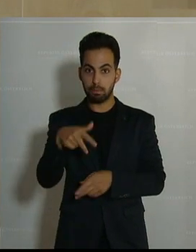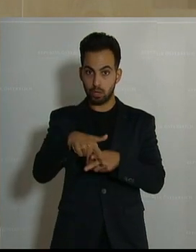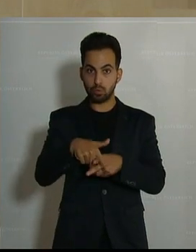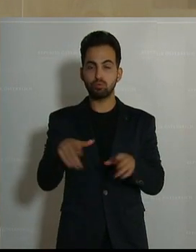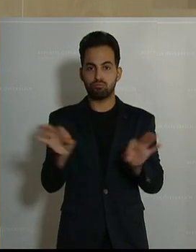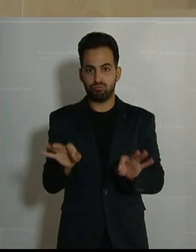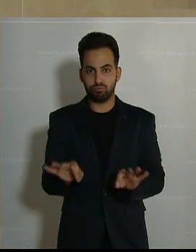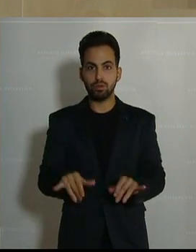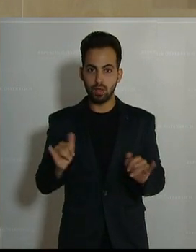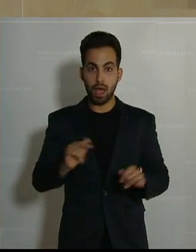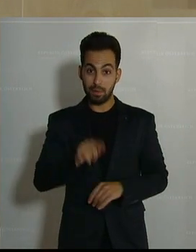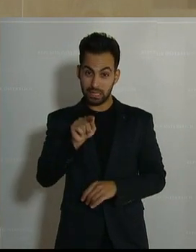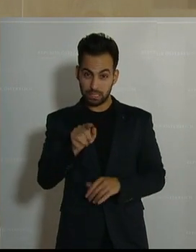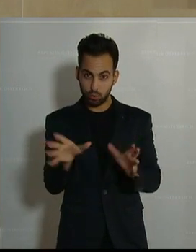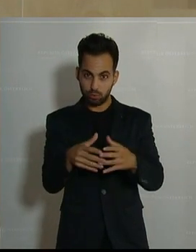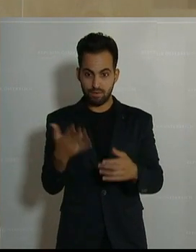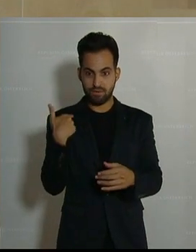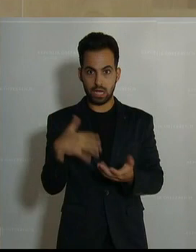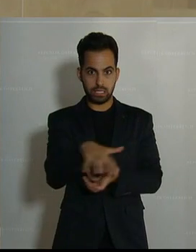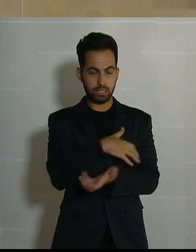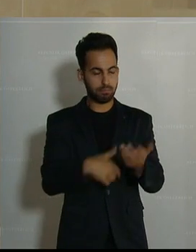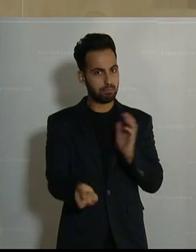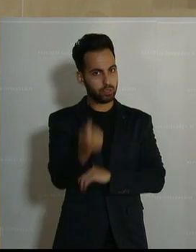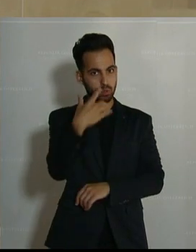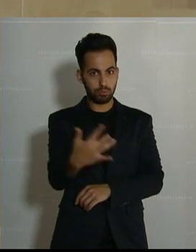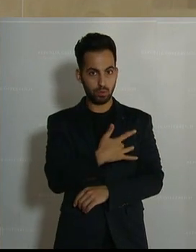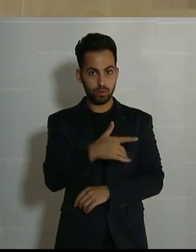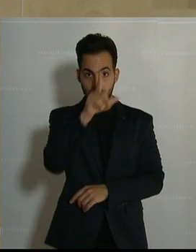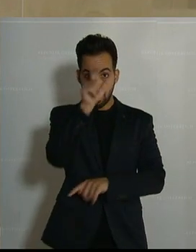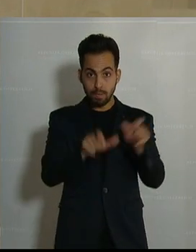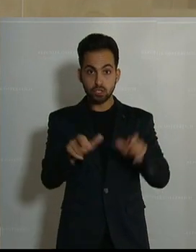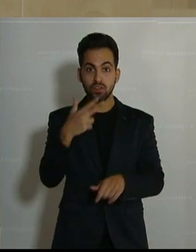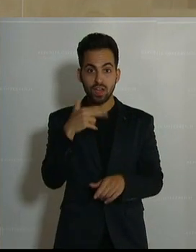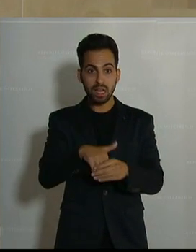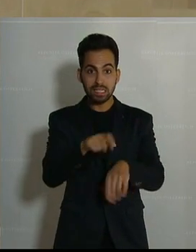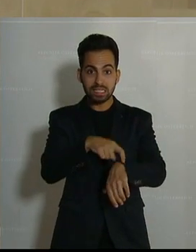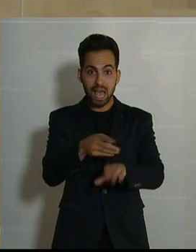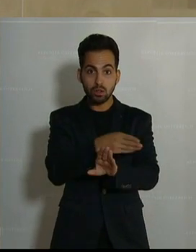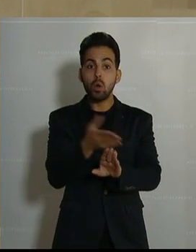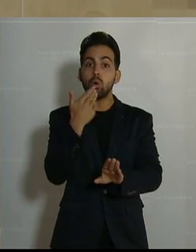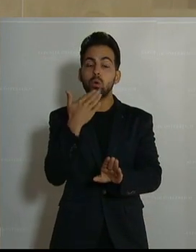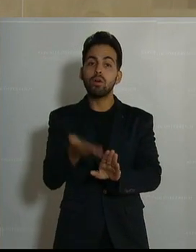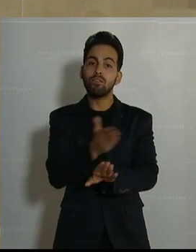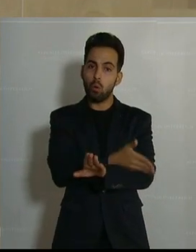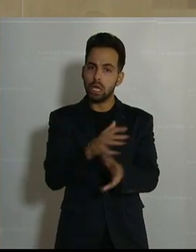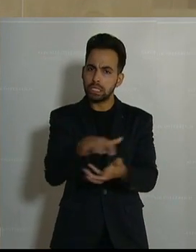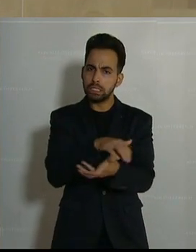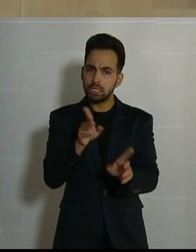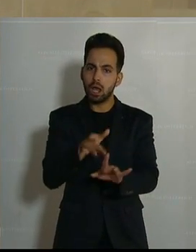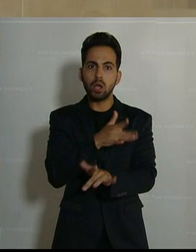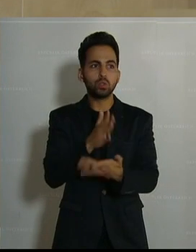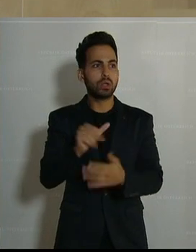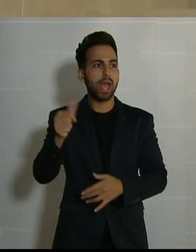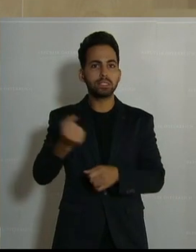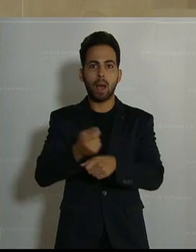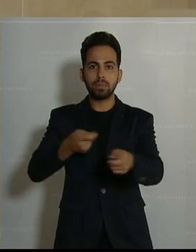ist. Aber genau diese Gruppe hat es in der Krise besonders schwer. Das sind Menschen, die in der Zeit ohne Krise schon geringe Chancen am ersten